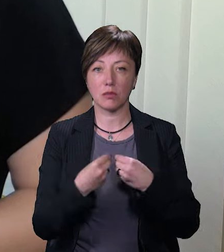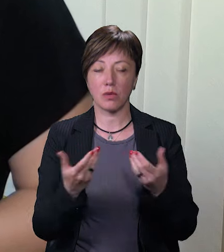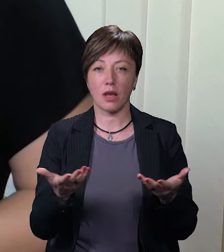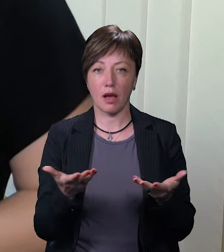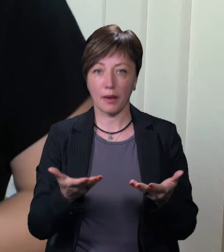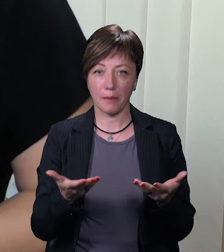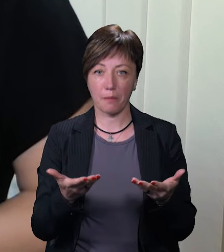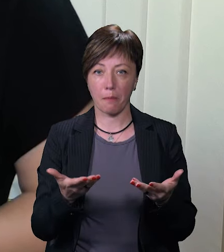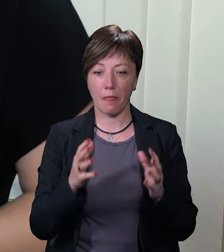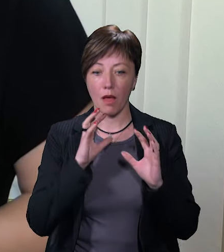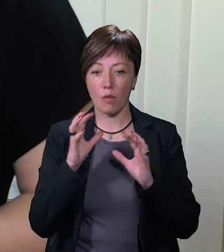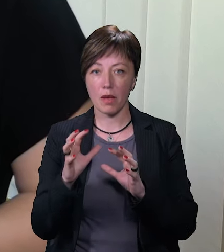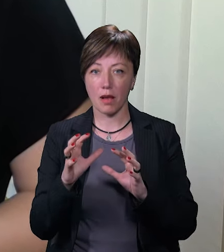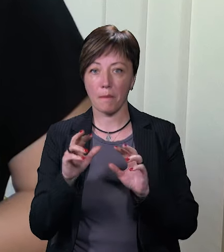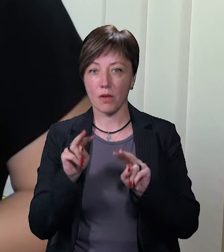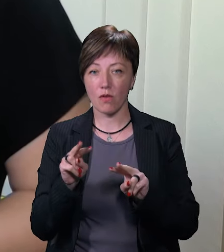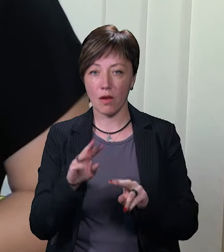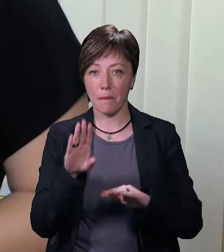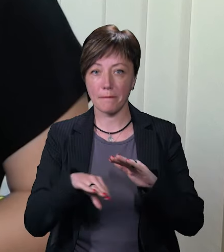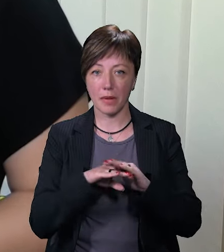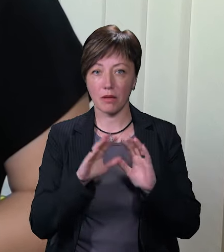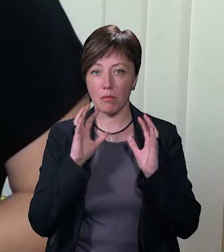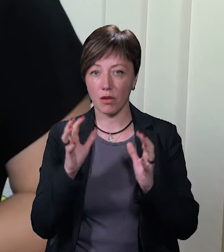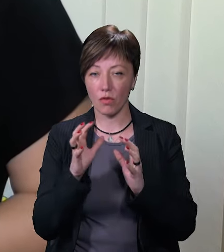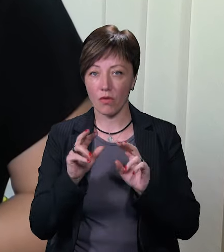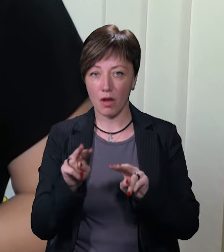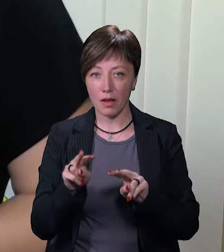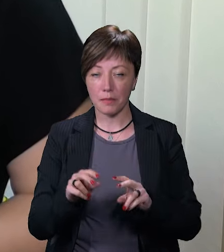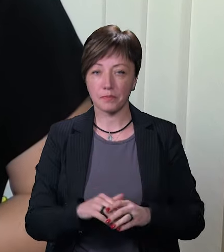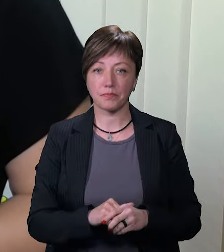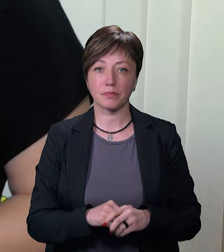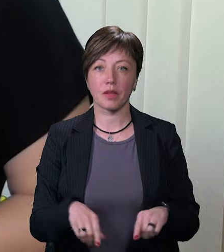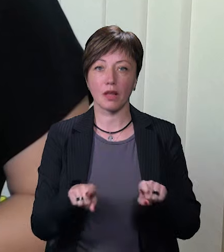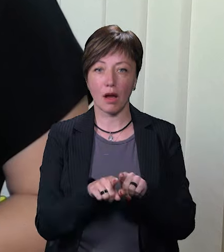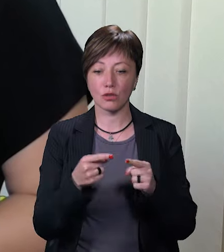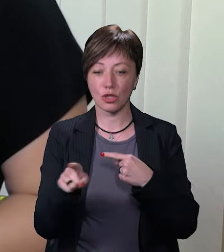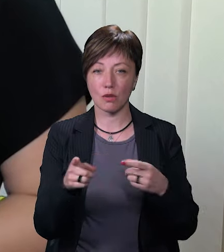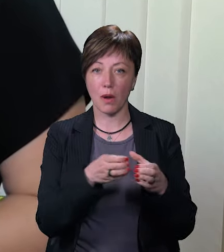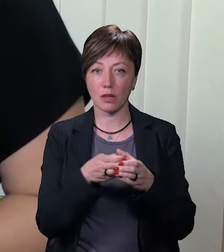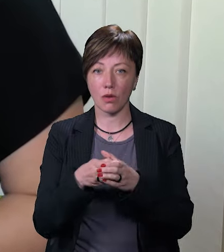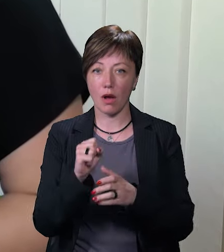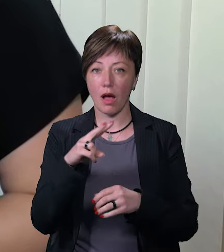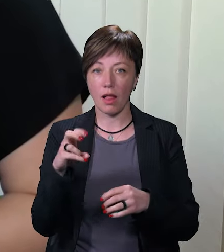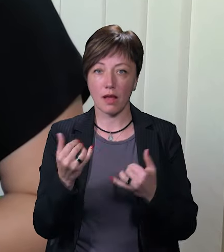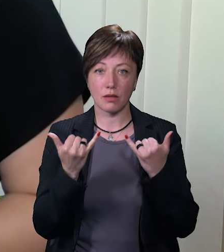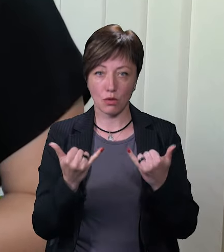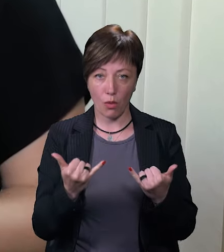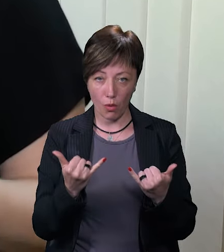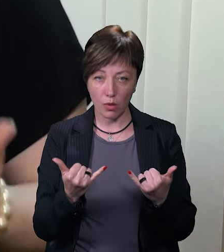опіки опікування, перебувають під опікою опікуванням діти, також іншим категоріям. Але саме сьогодні